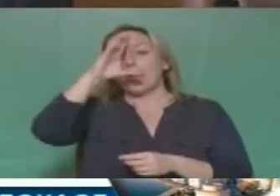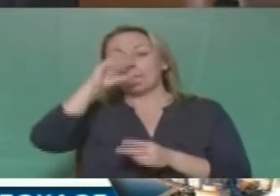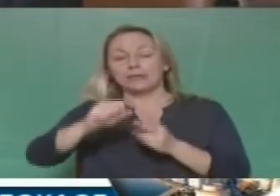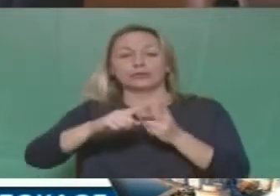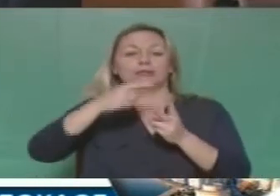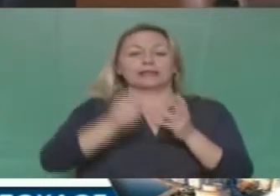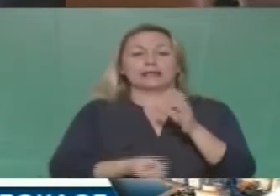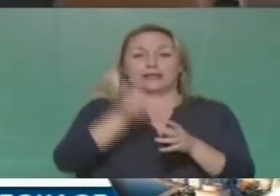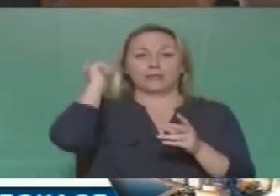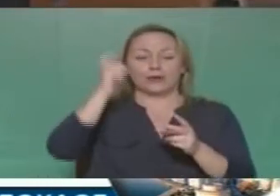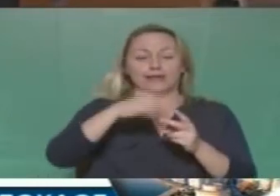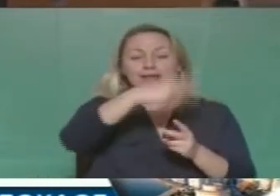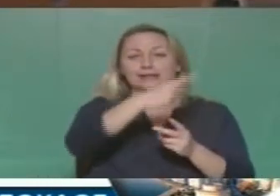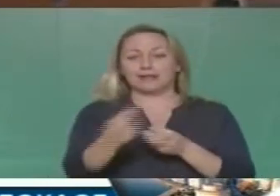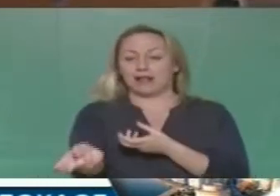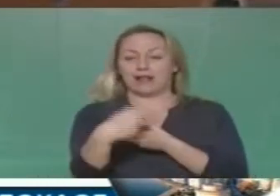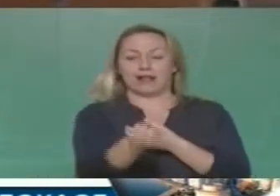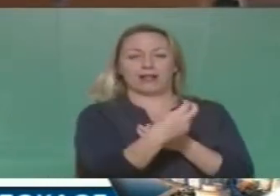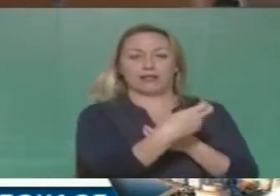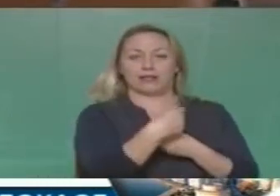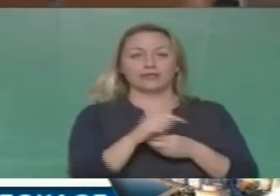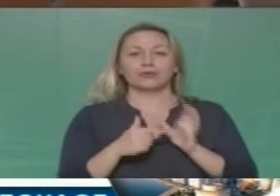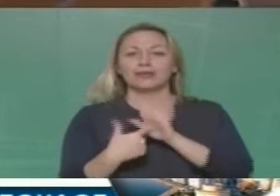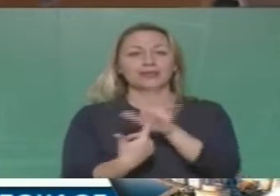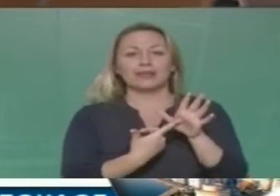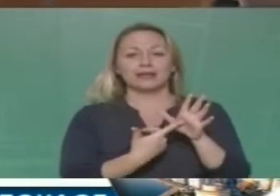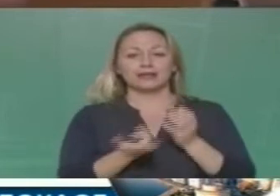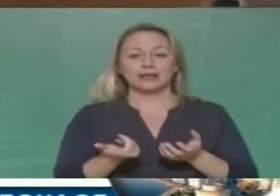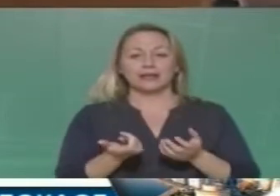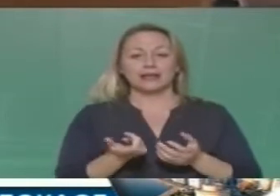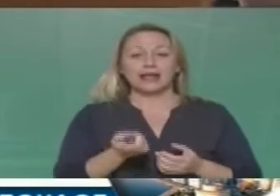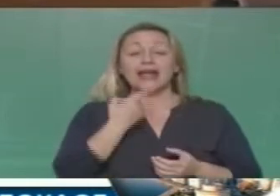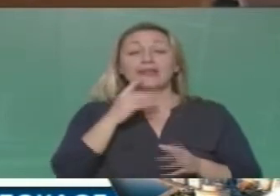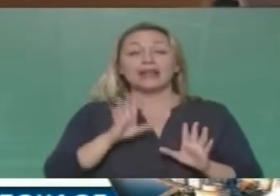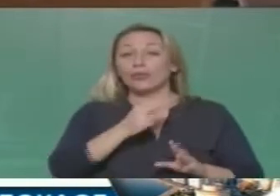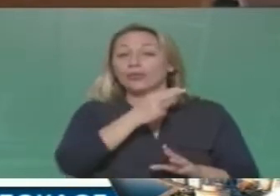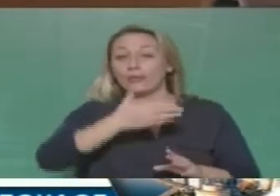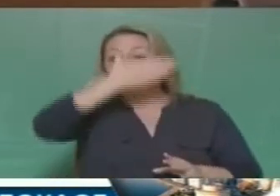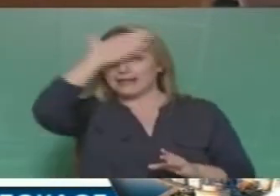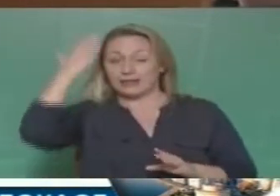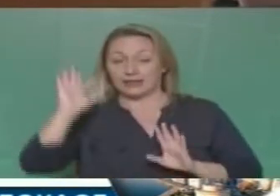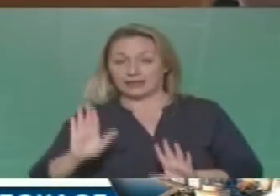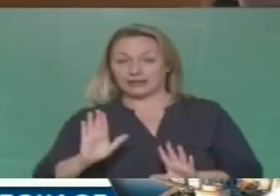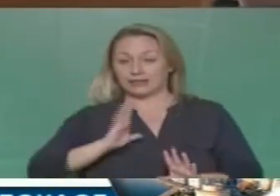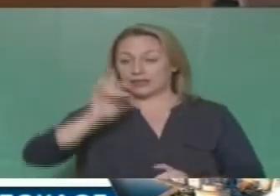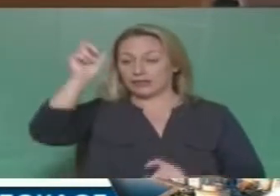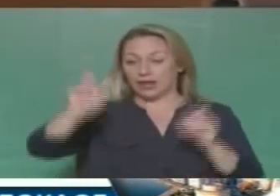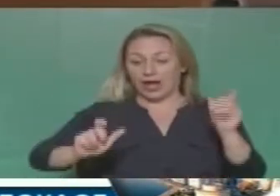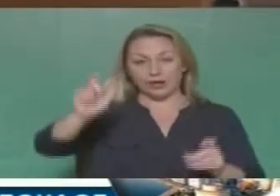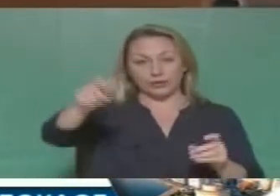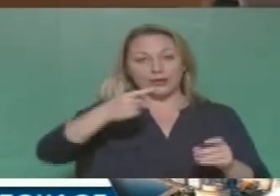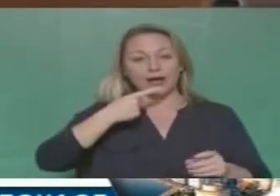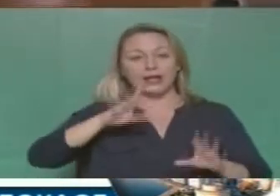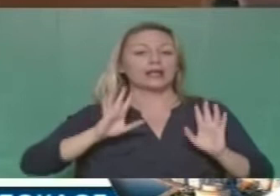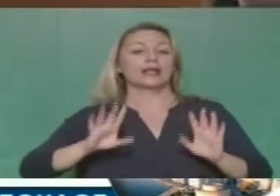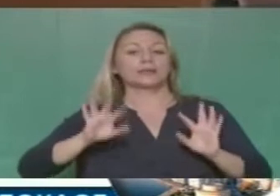ΣΥΡΙΖΑ. Τι αποδεικνύει αυτό το πράγμα. Δεν κάνω κρίση επί της ηθικής αυτών που τοποθετήθηκαν ή αν